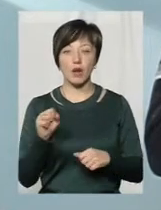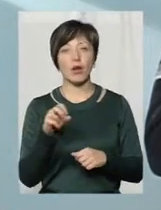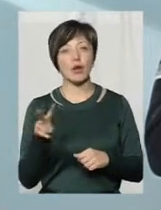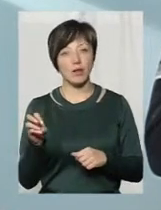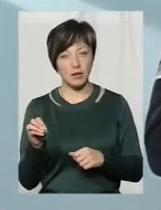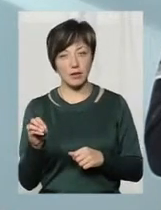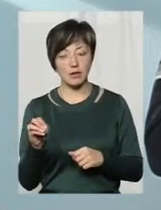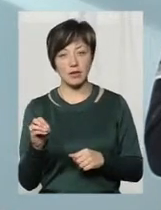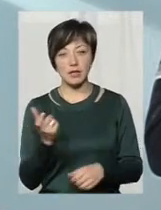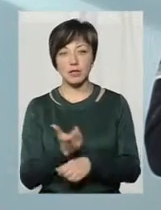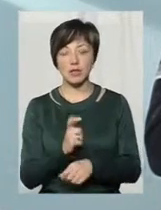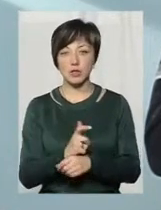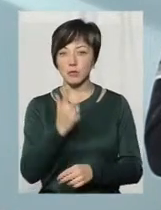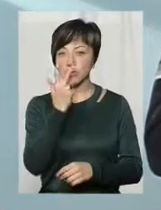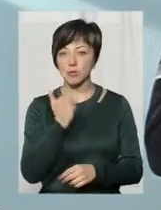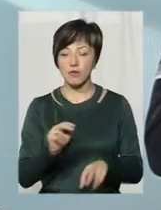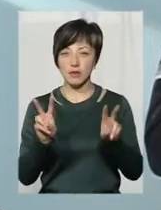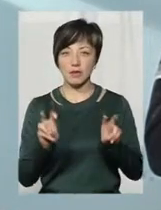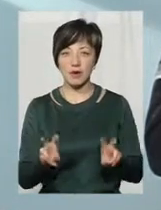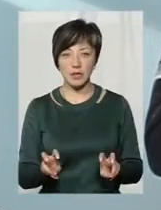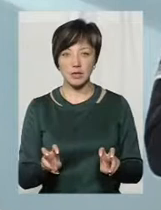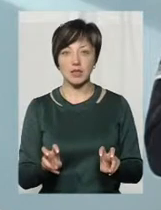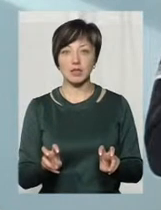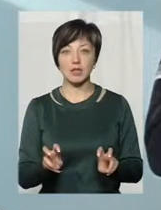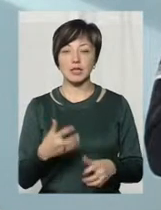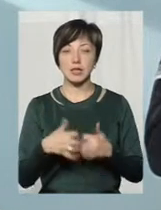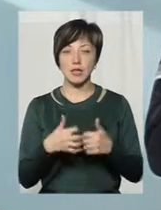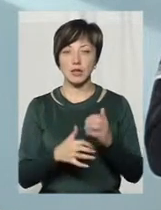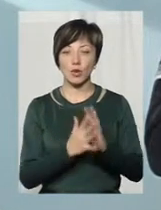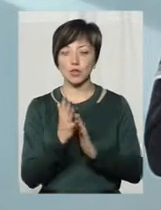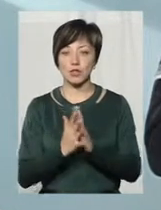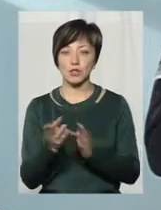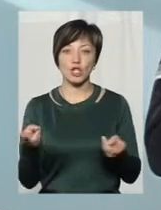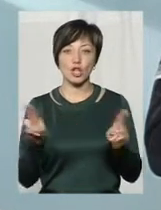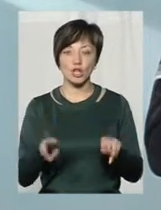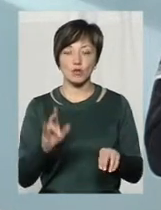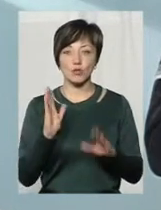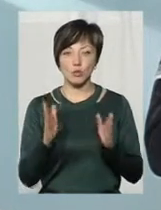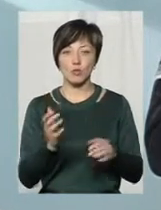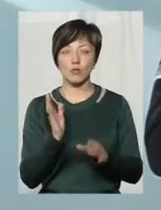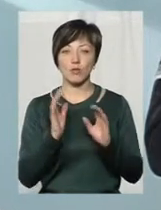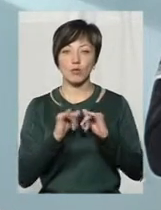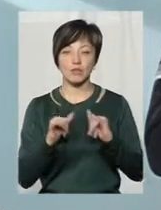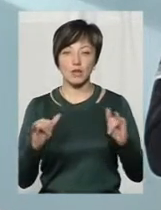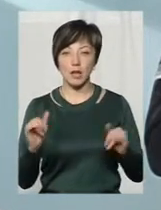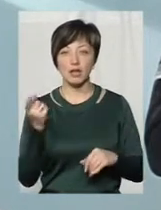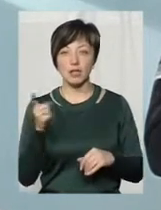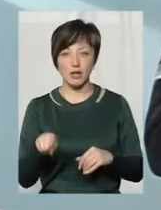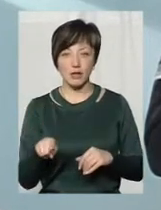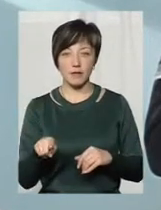найбільш пристосовані види, вони серед рослинності залишаться і будуть процвітати, і навіть